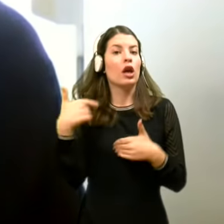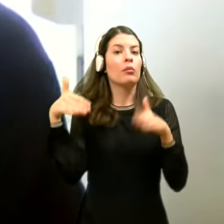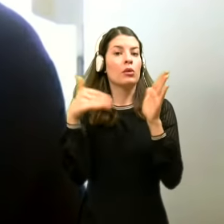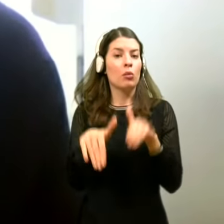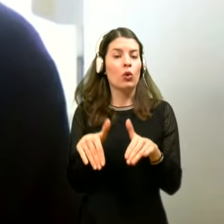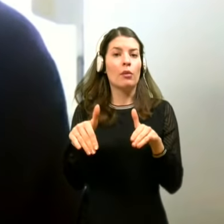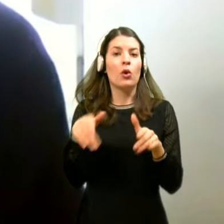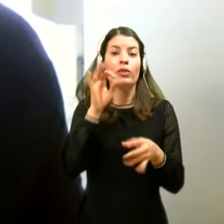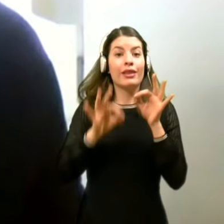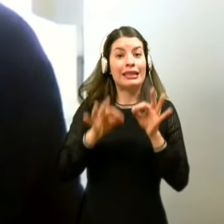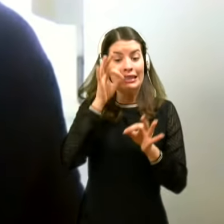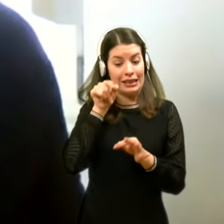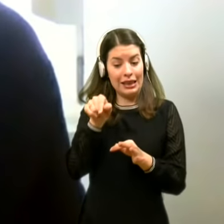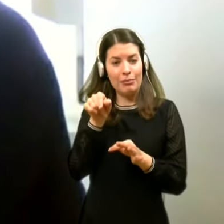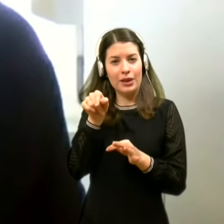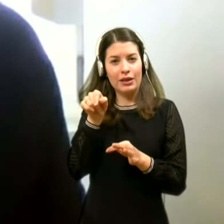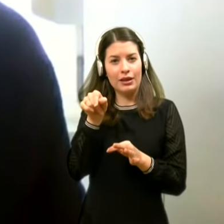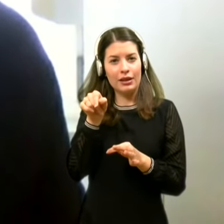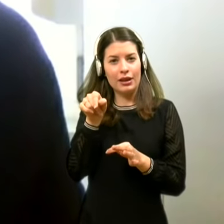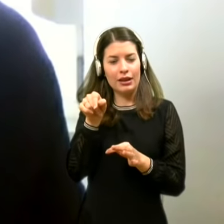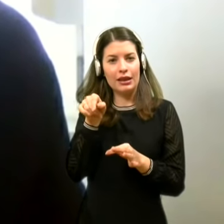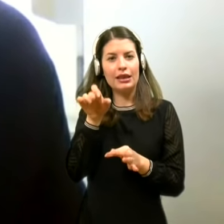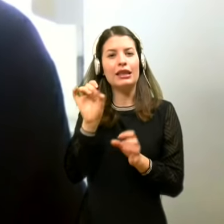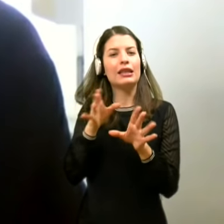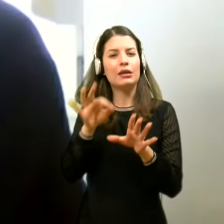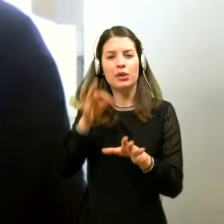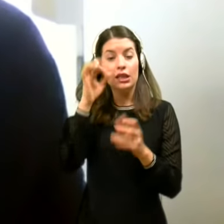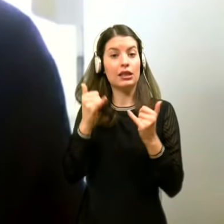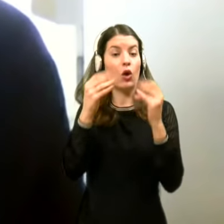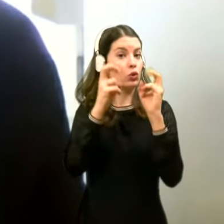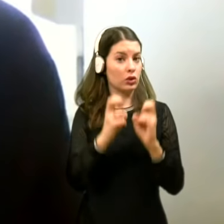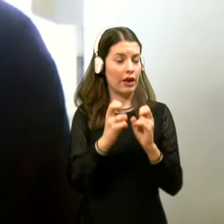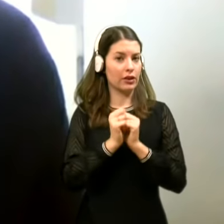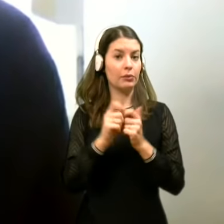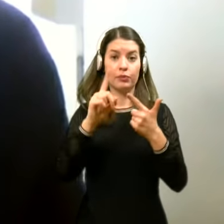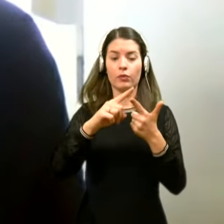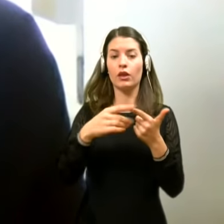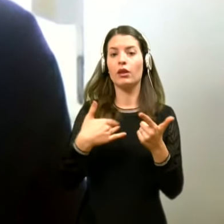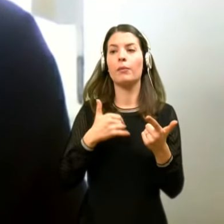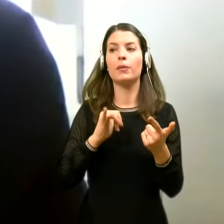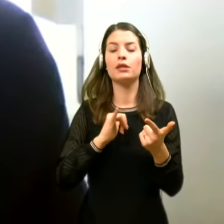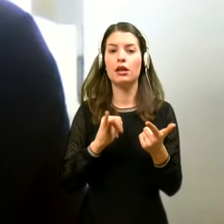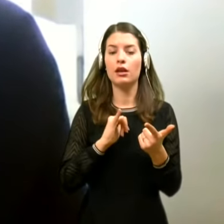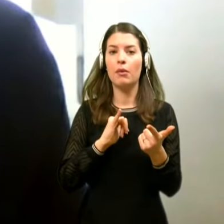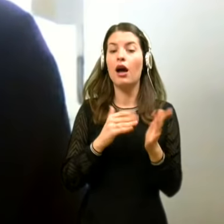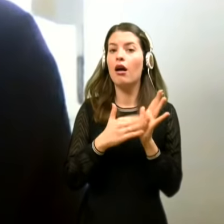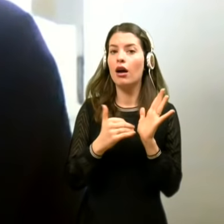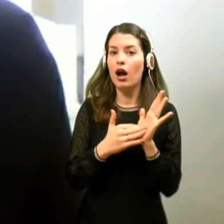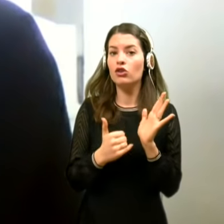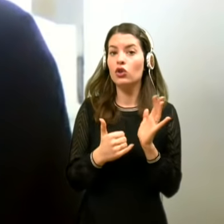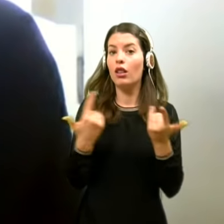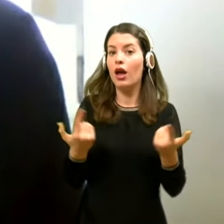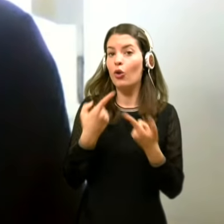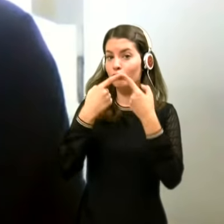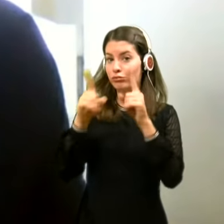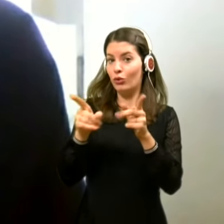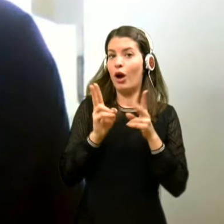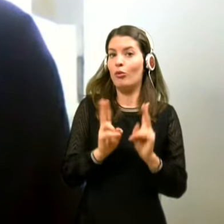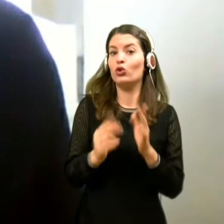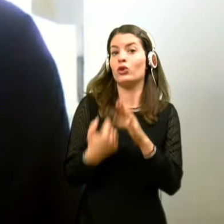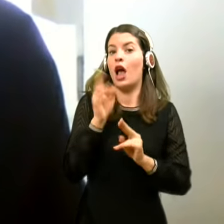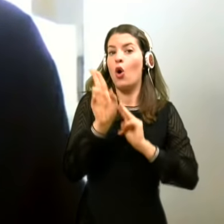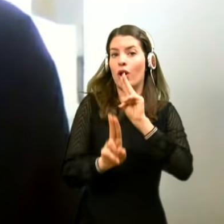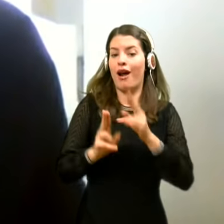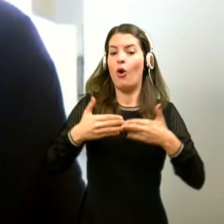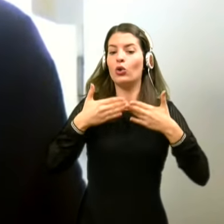s temi hitrimi testi odstaviti. Pa še s tem zvezi mi zanima, kakšna bi bila alternativa za ohranjeno odprtih